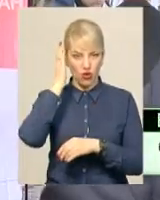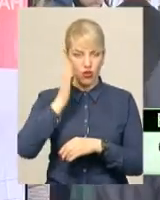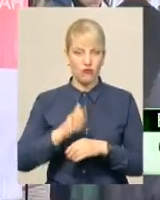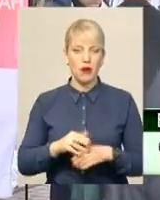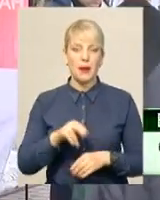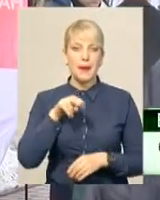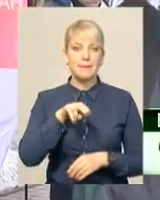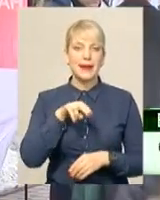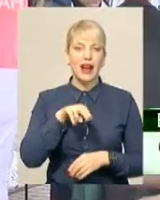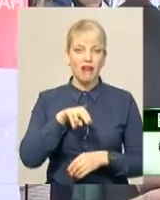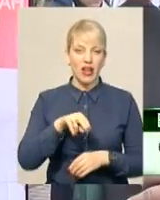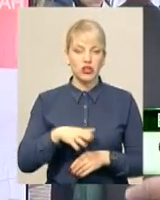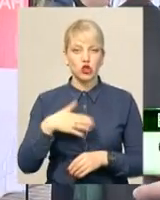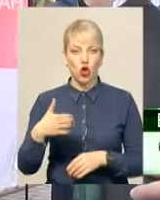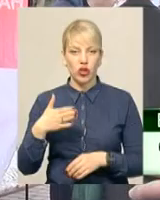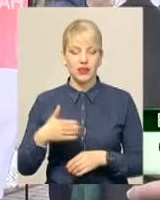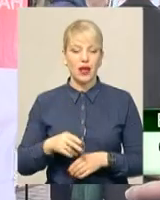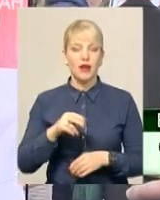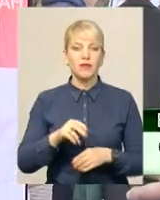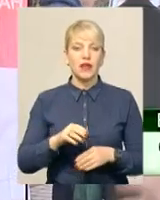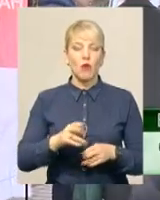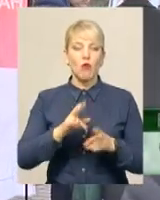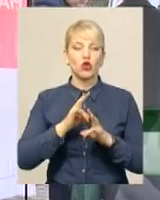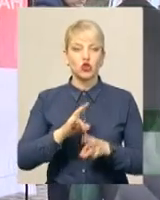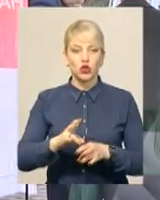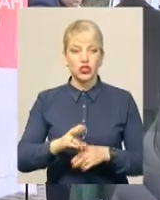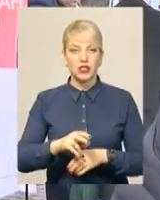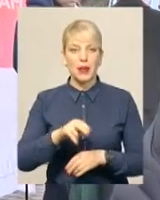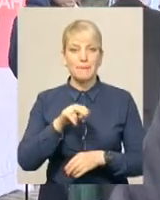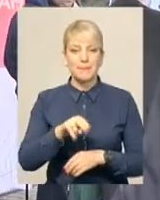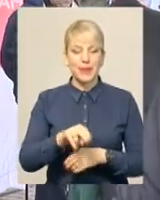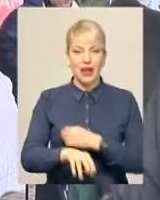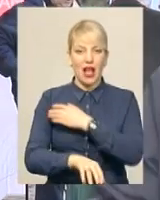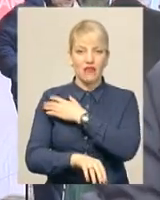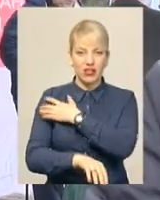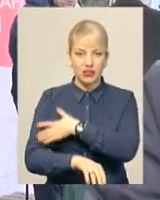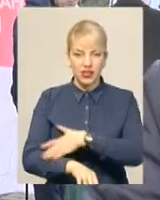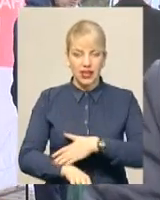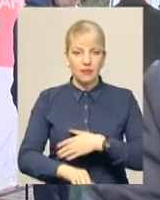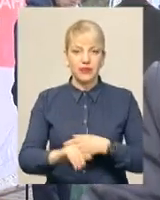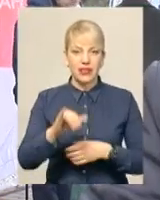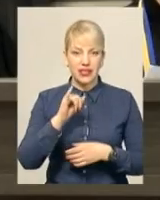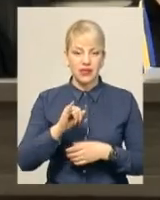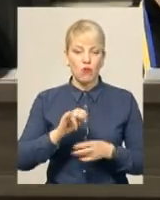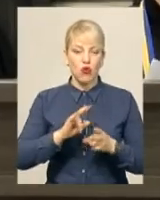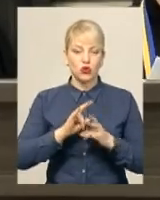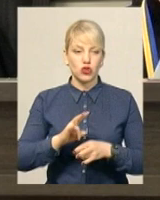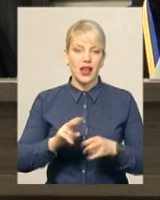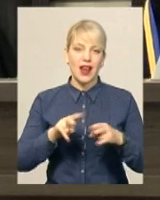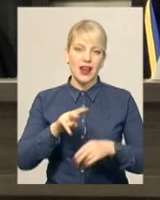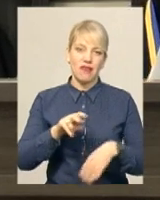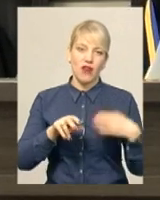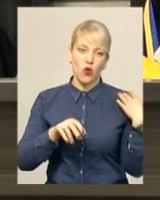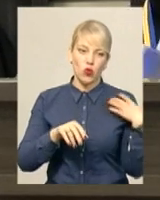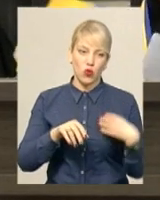пошкодження правої руки від плеча до ліктя і пошкодження лівої руки. На початку